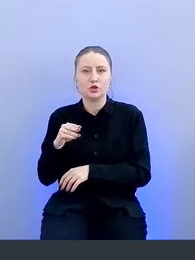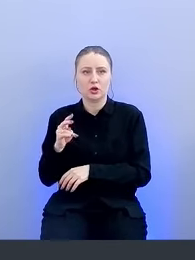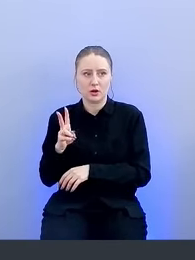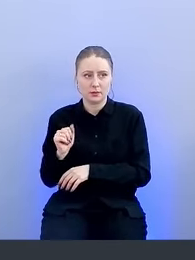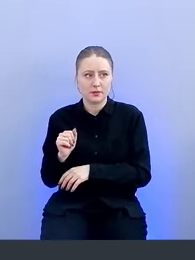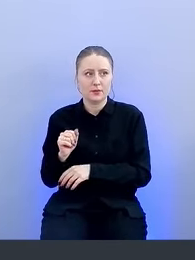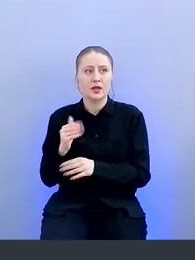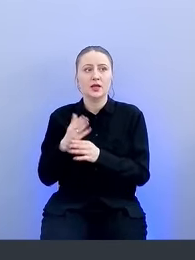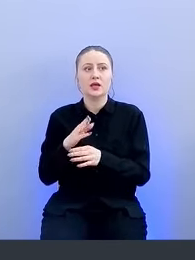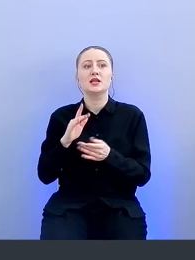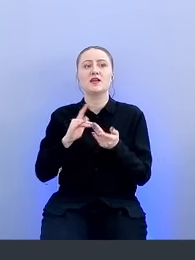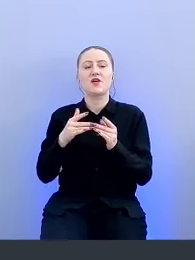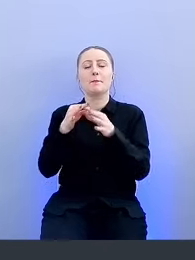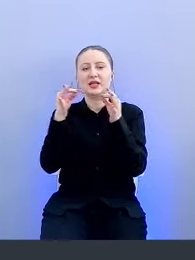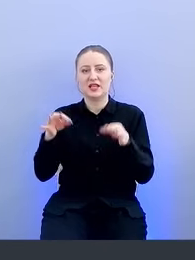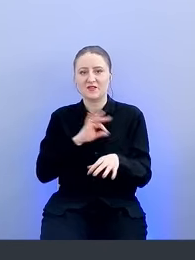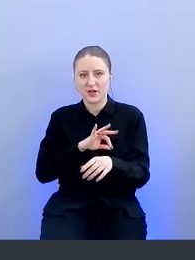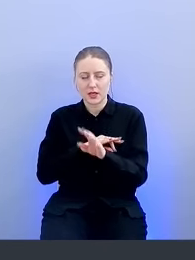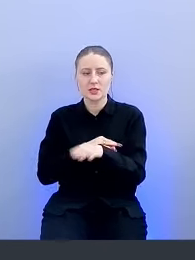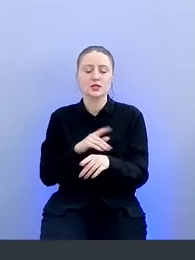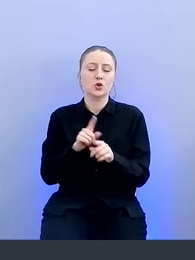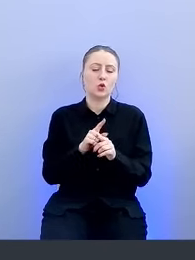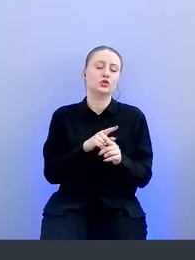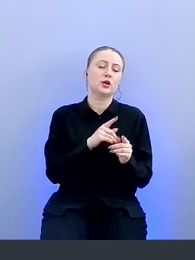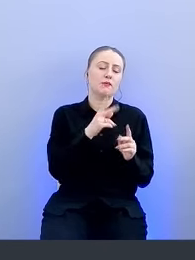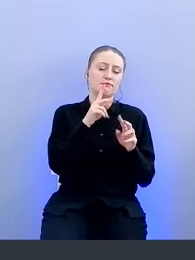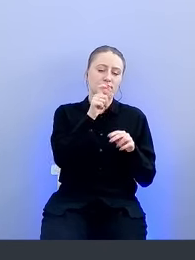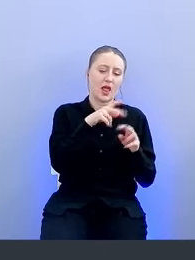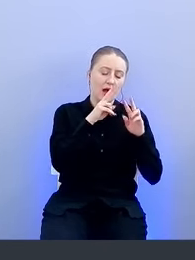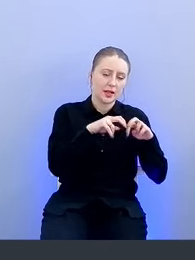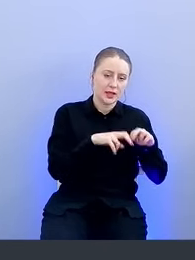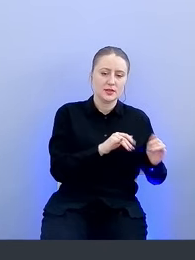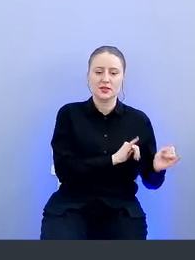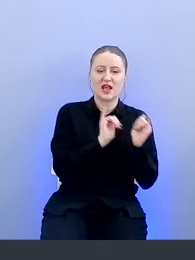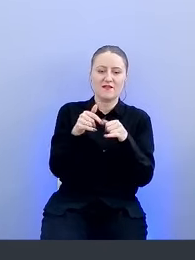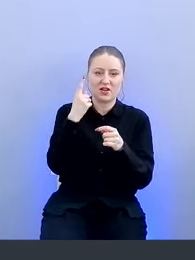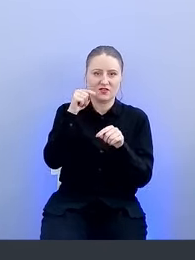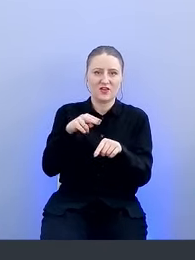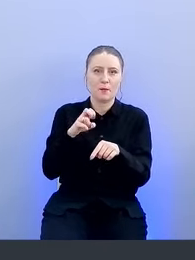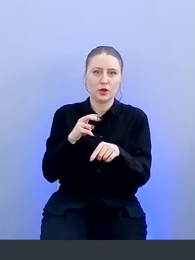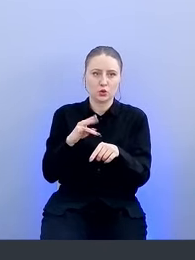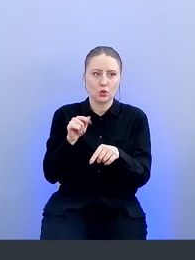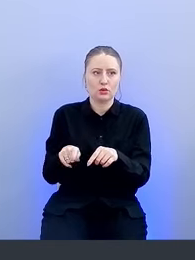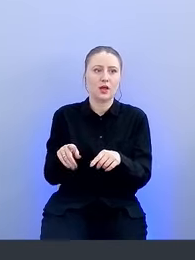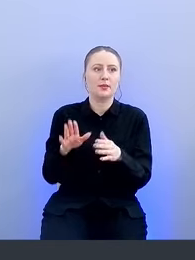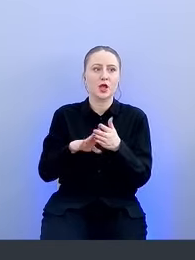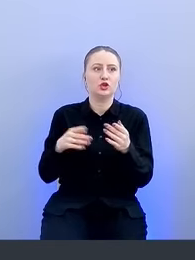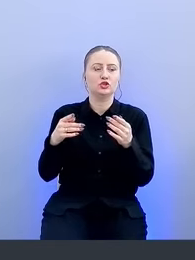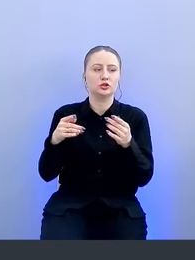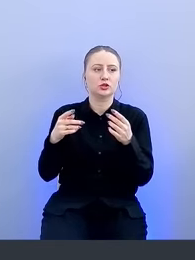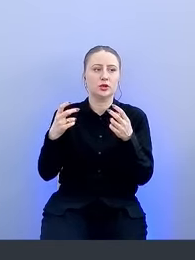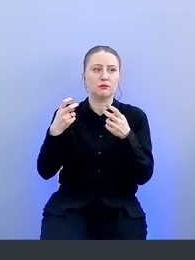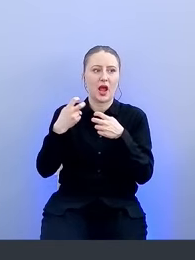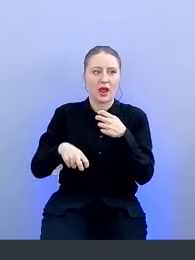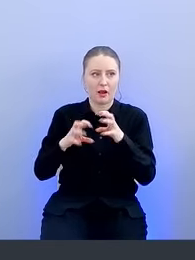-интерфейс. Аналитик также адаптирует базу, заливает файл в печку. Там она крякается. А по завершению кряка печка